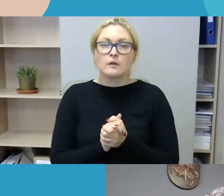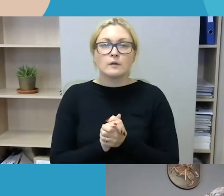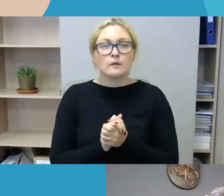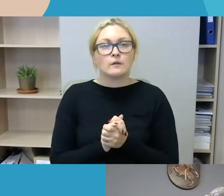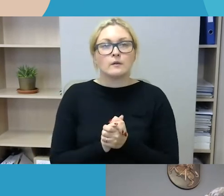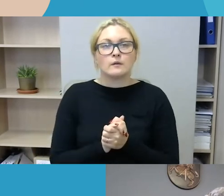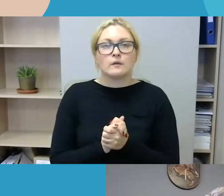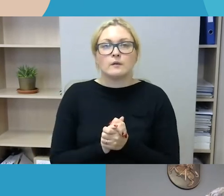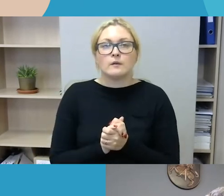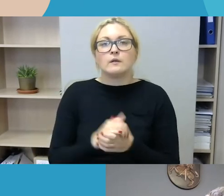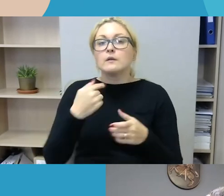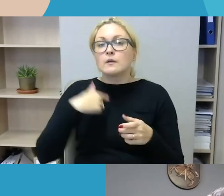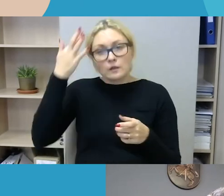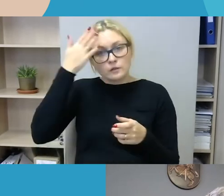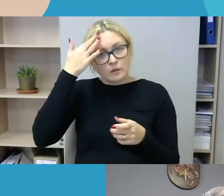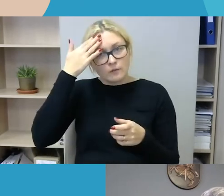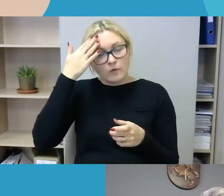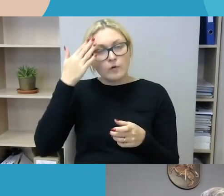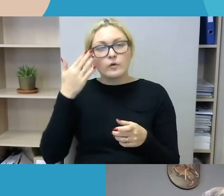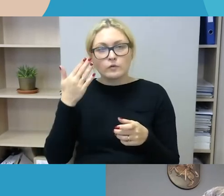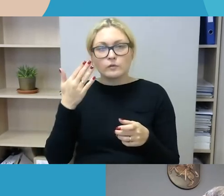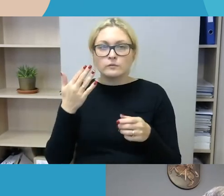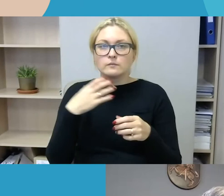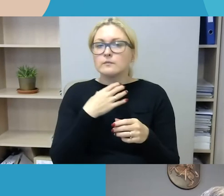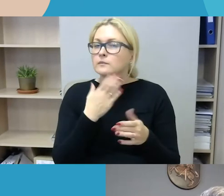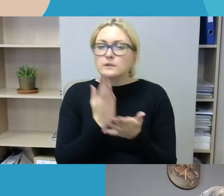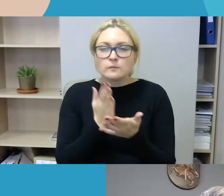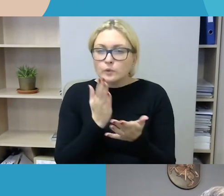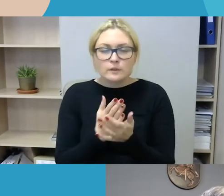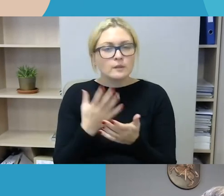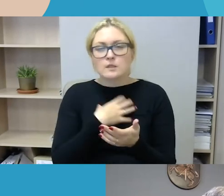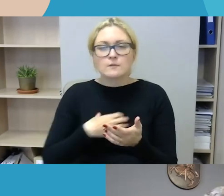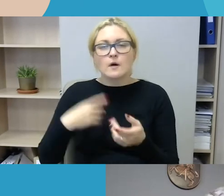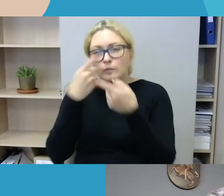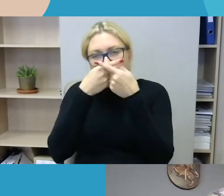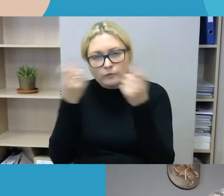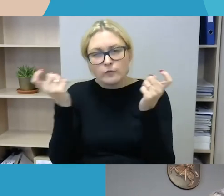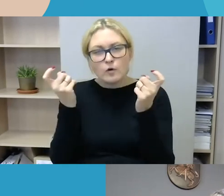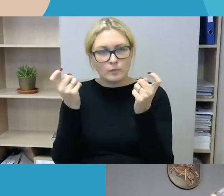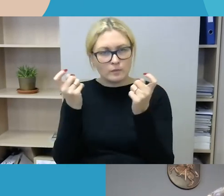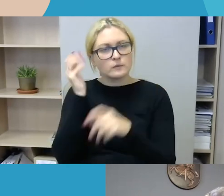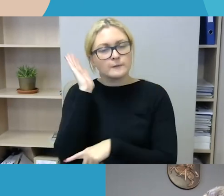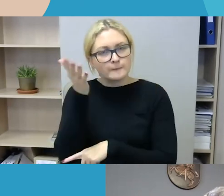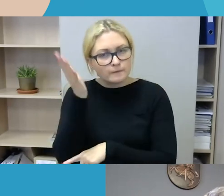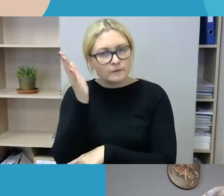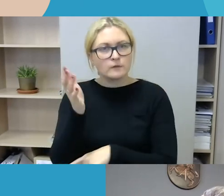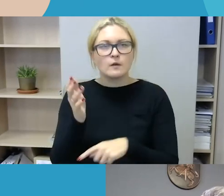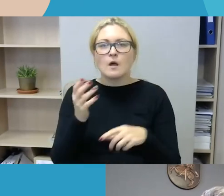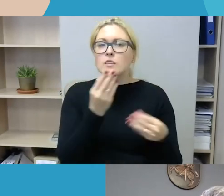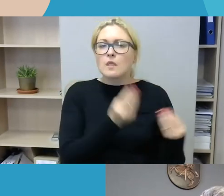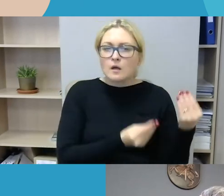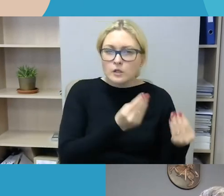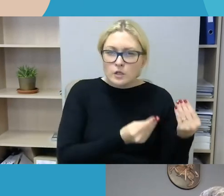Tai mano galva, prevencija šiuo atveju yra tikrai begalvo svarbu. Ir čia turbūt turime pradėti nuo darželių, nuo